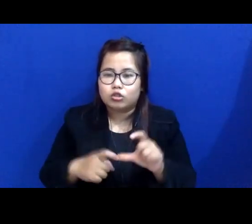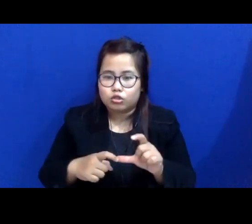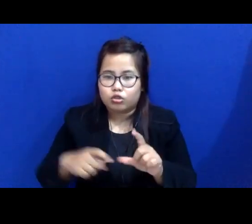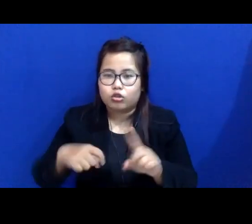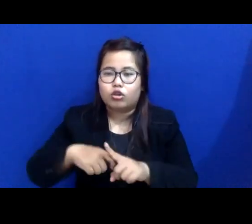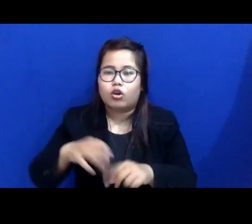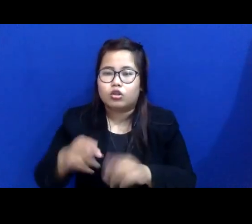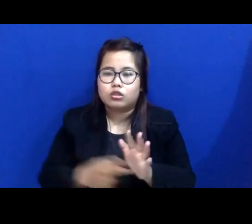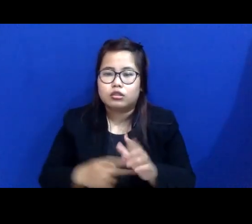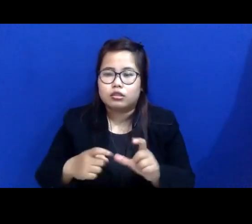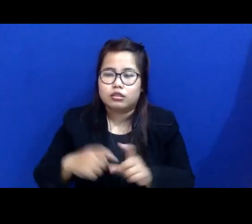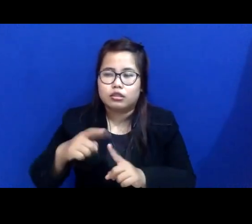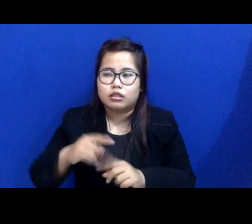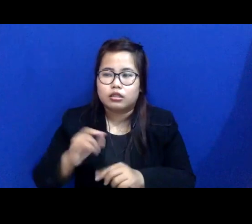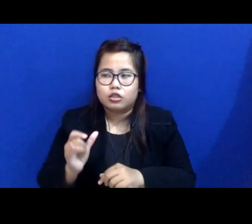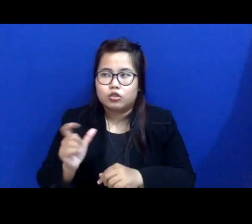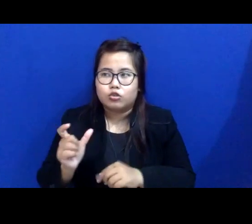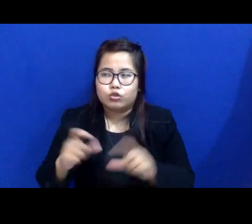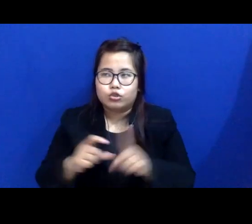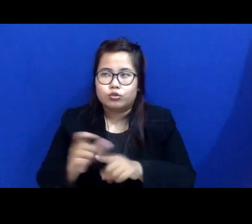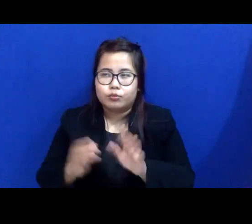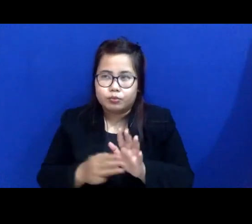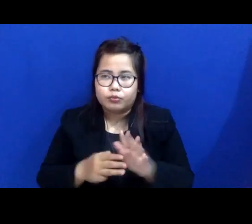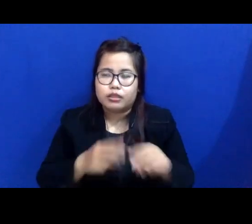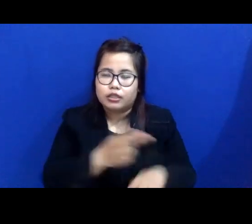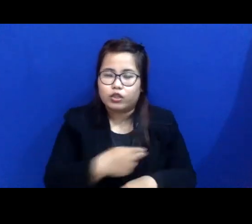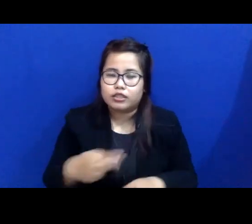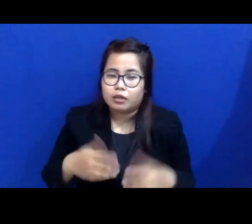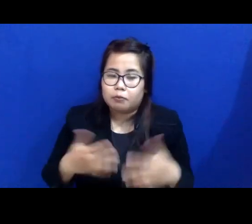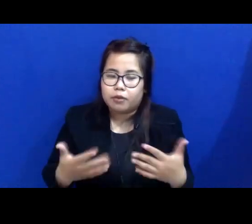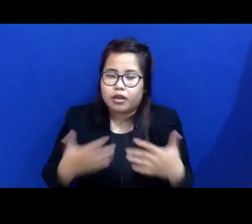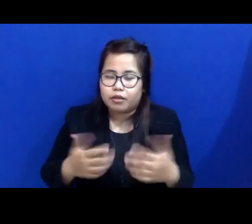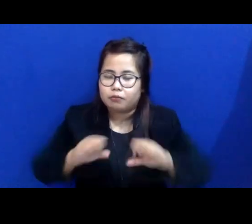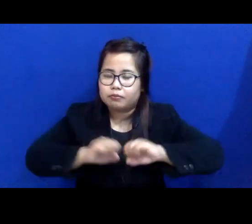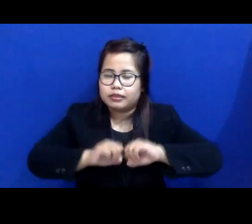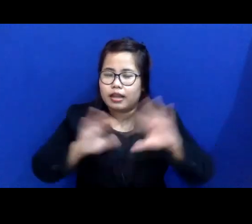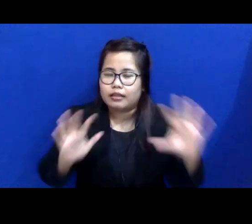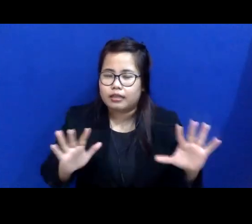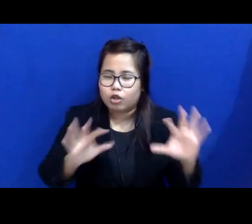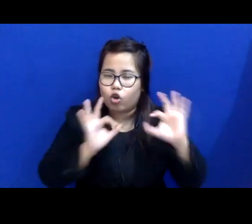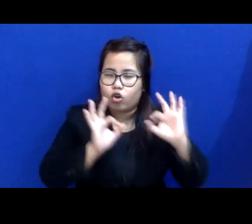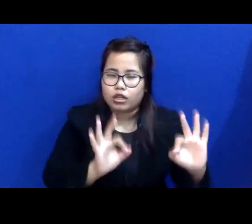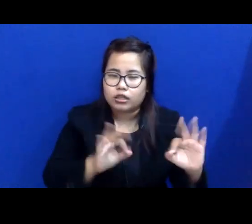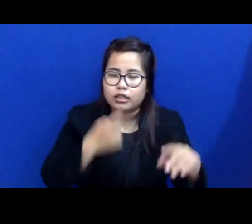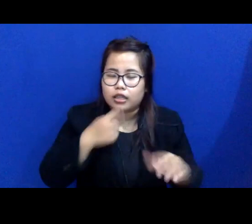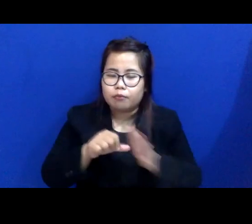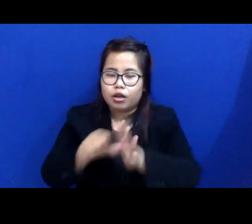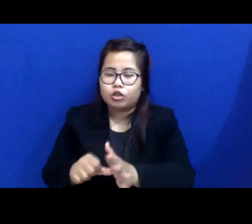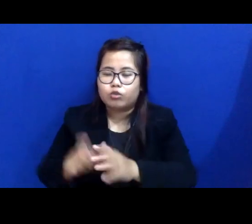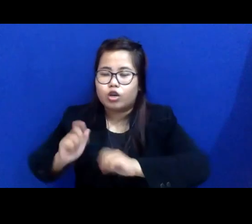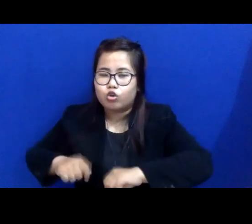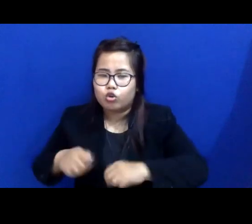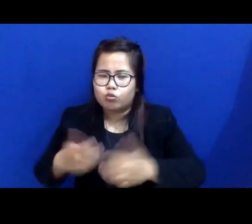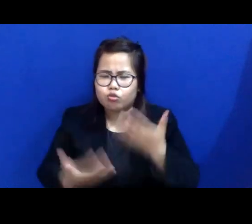Lalu bagaimana cara konkret memberikan pemahaman tentang bantuan hukum kepada mereka yang gak tek atau